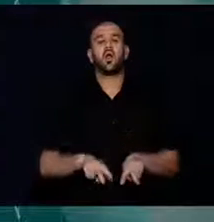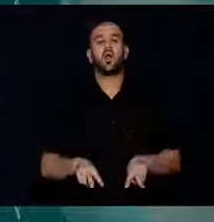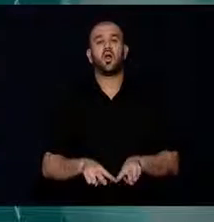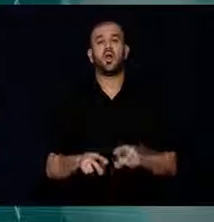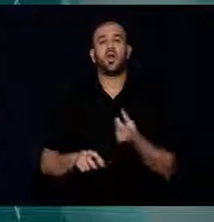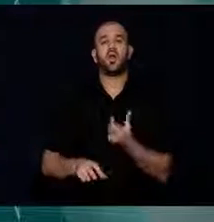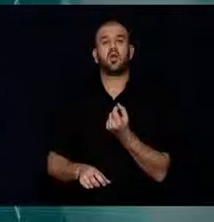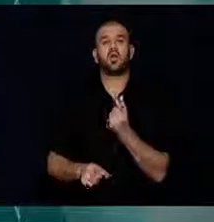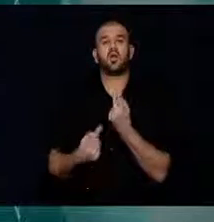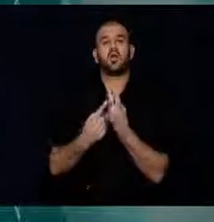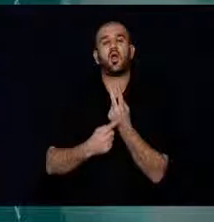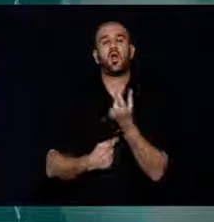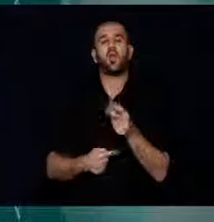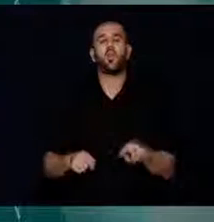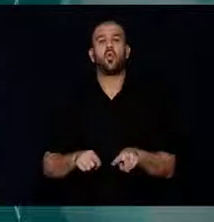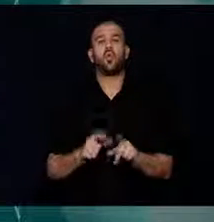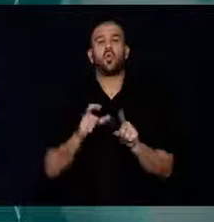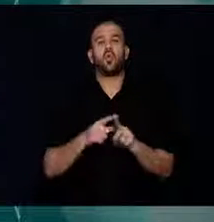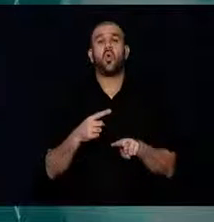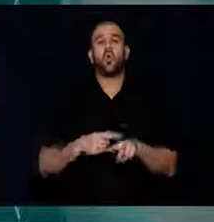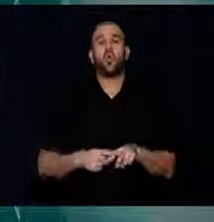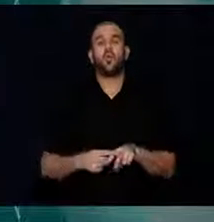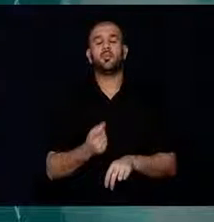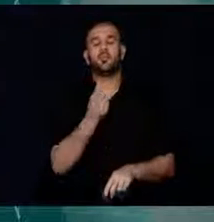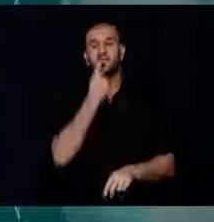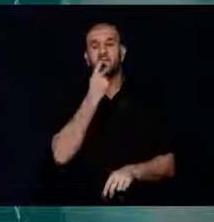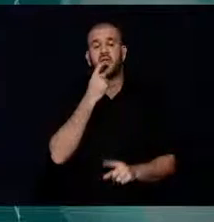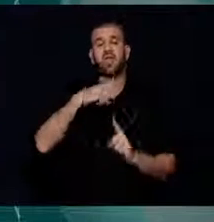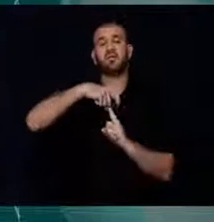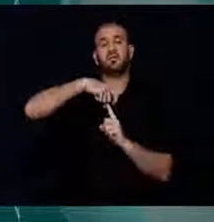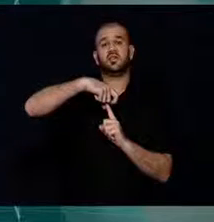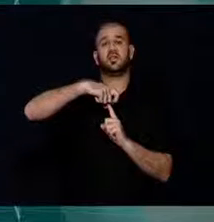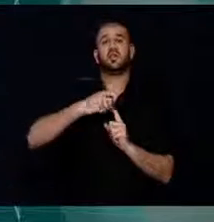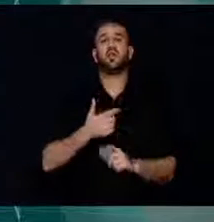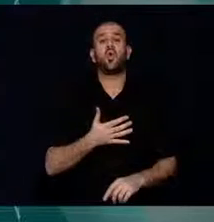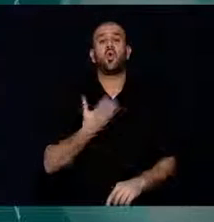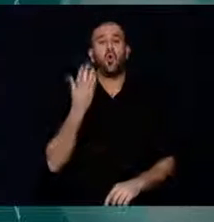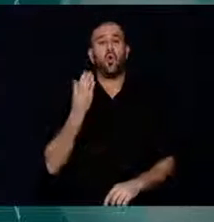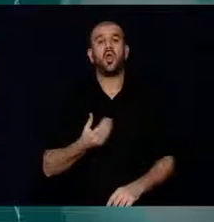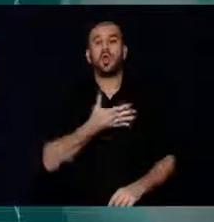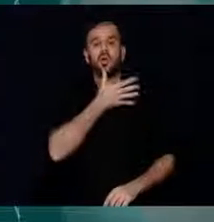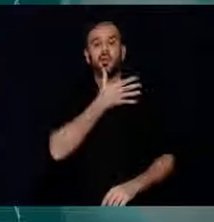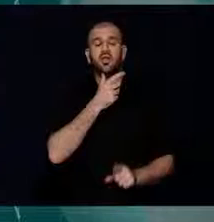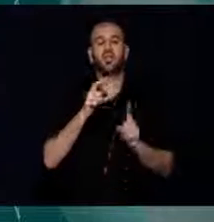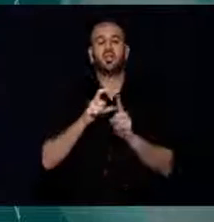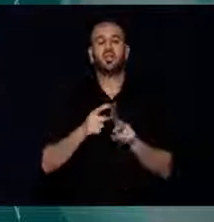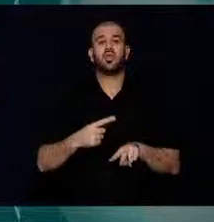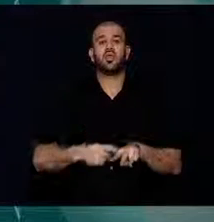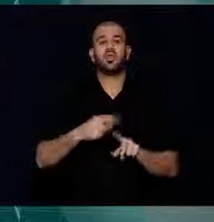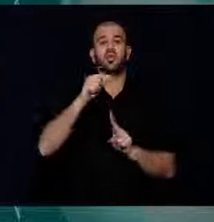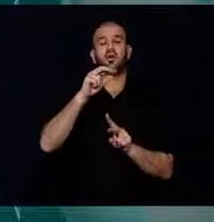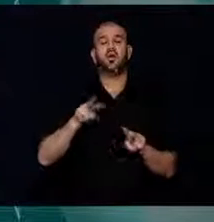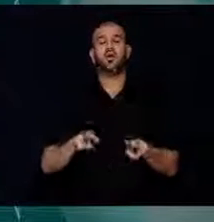Kamuoyunda beyaz kimlik olarak da bilinen daimi ikamet izni harcı